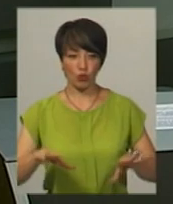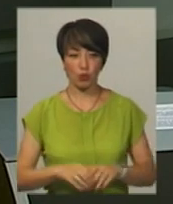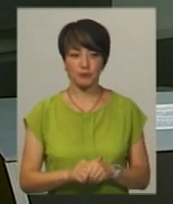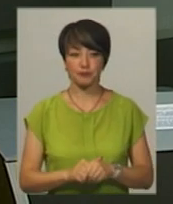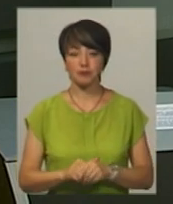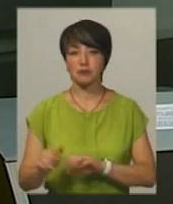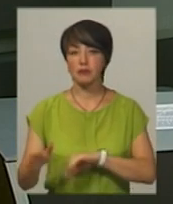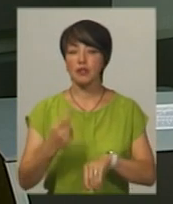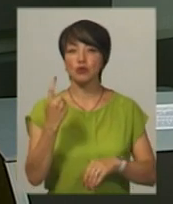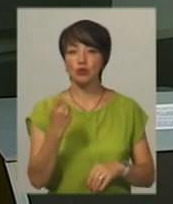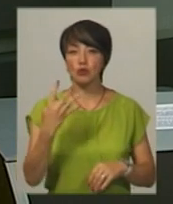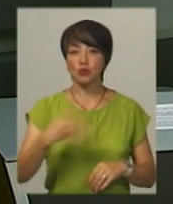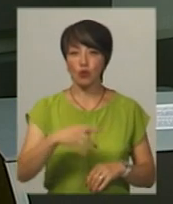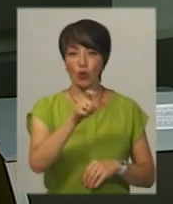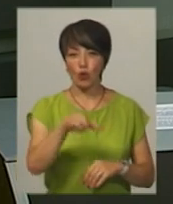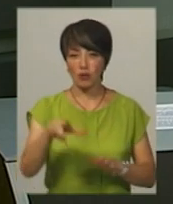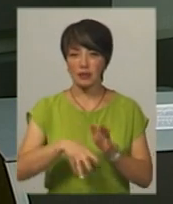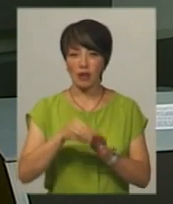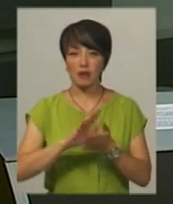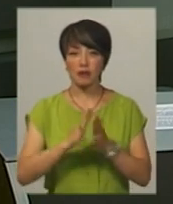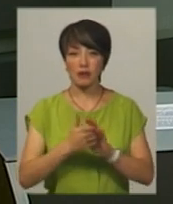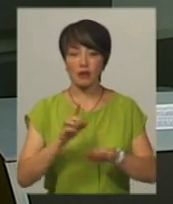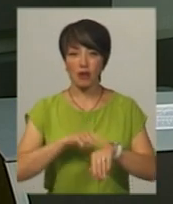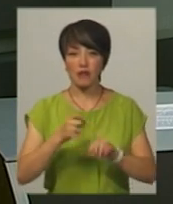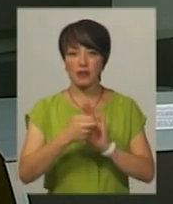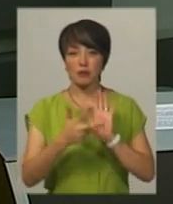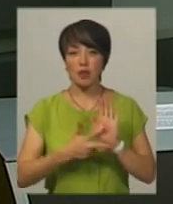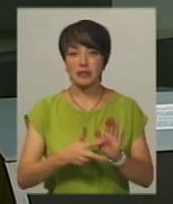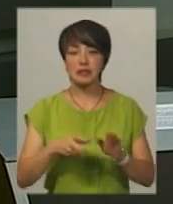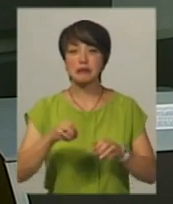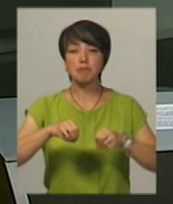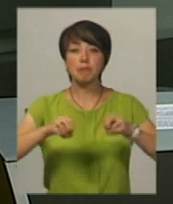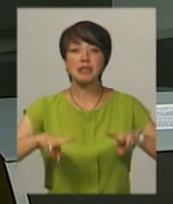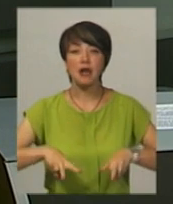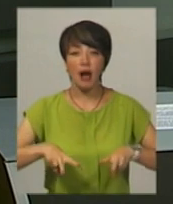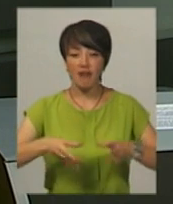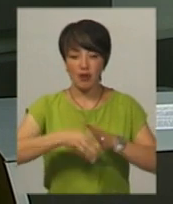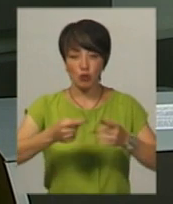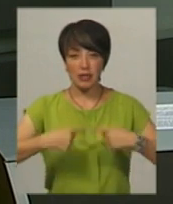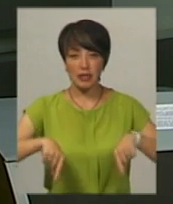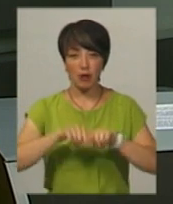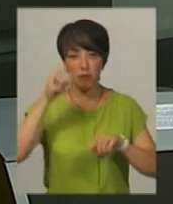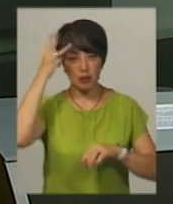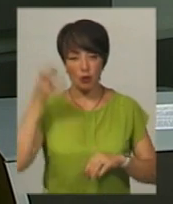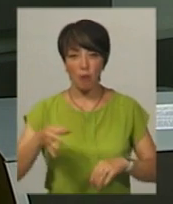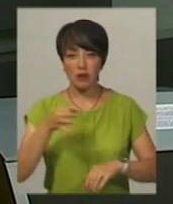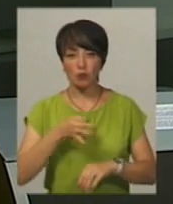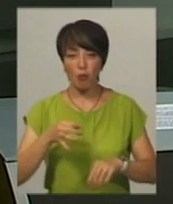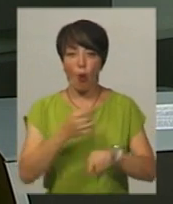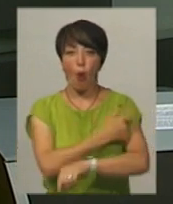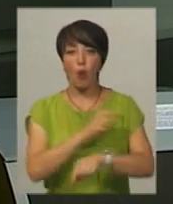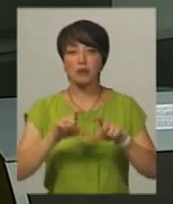140 виборців станом на 18-ту годину проголосували на спеціальній виборчій дільниці у Хмельницькому обласному госпіталі